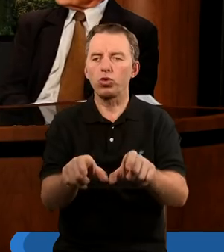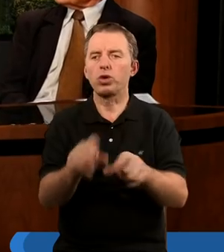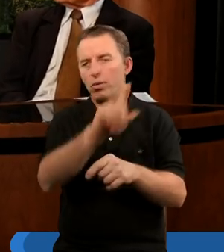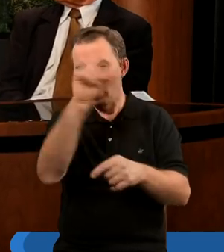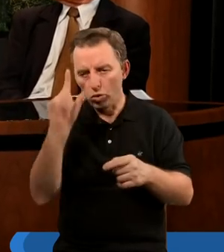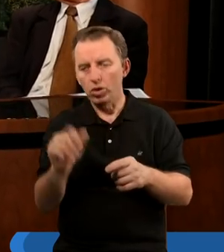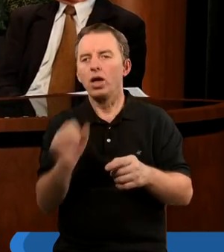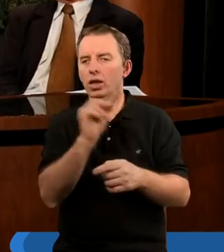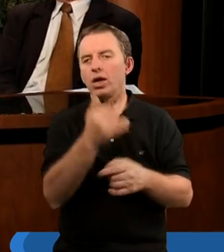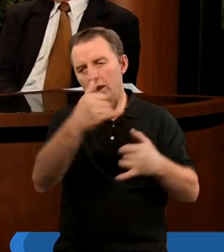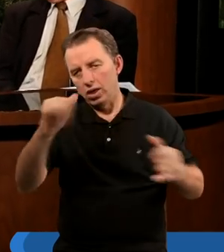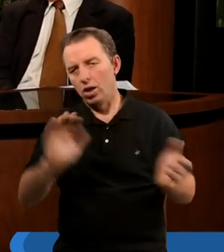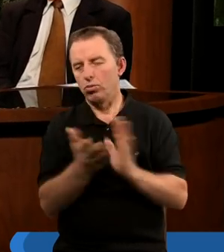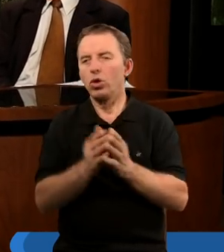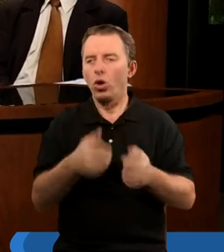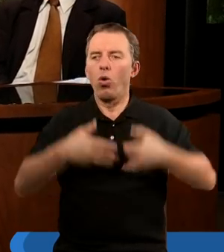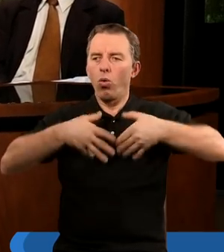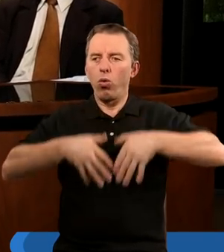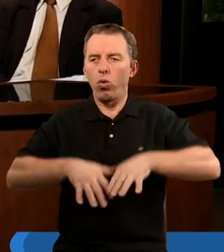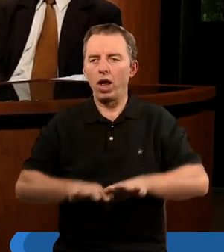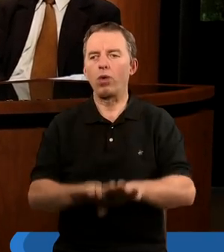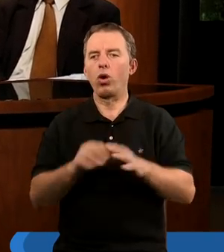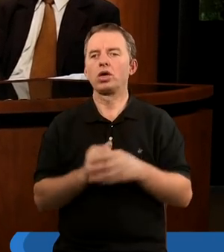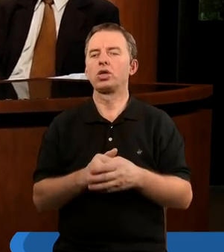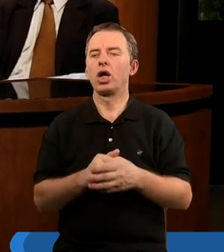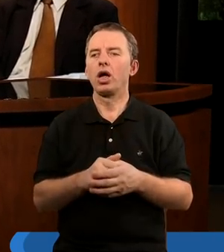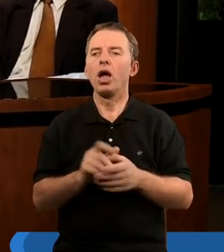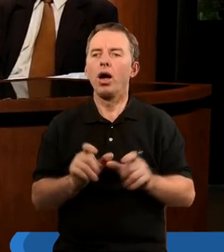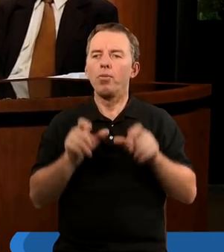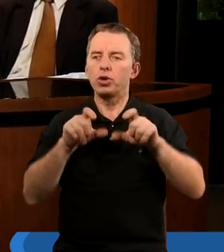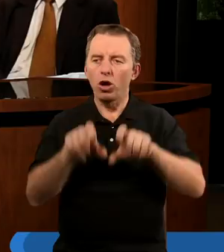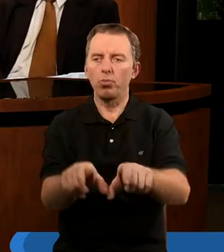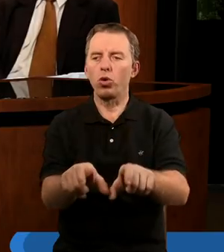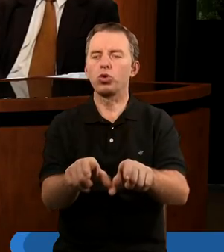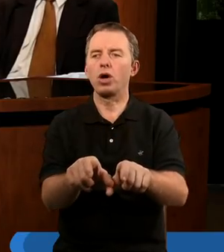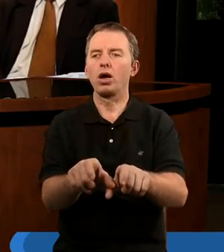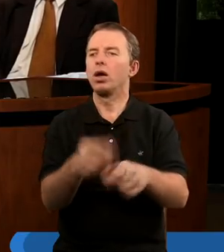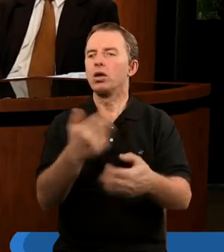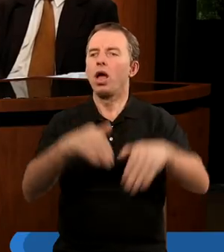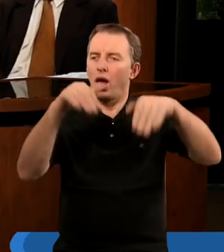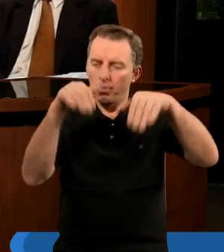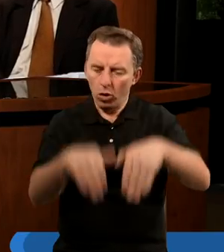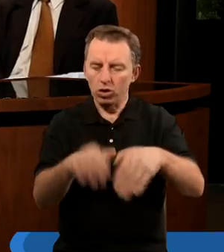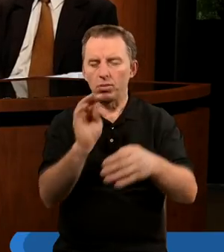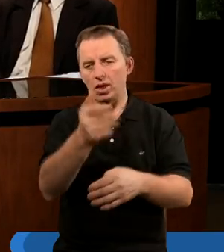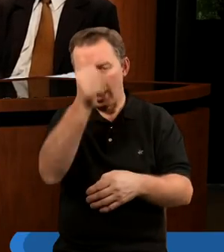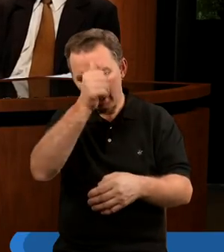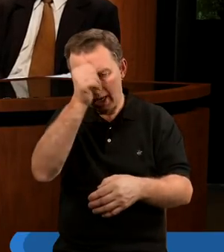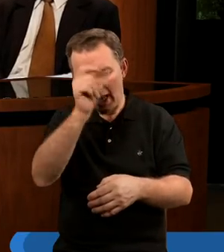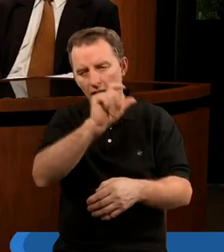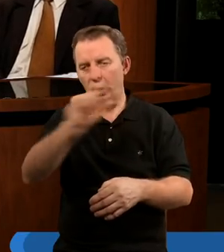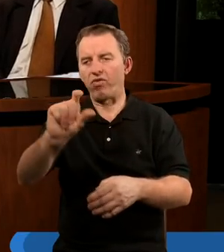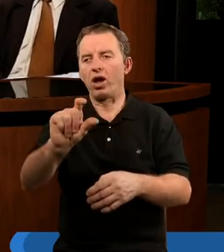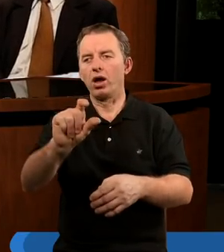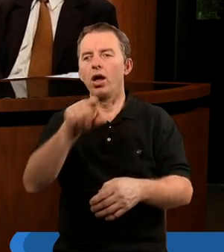takim czy innym sposobem do uległości. No przymuszamy. Nie, my tego nie możemy tak nazwać. Przecież